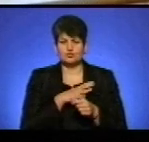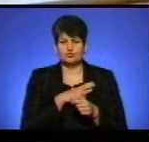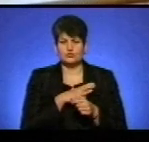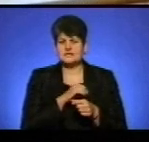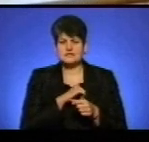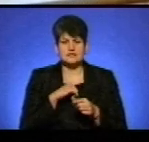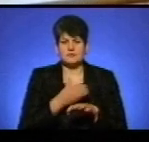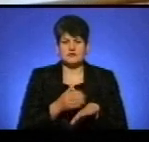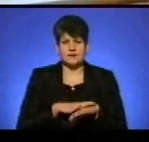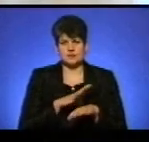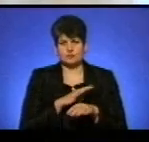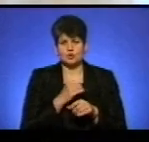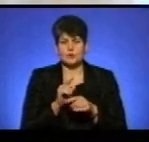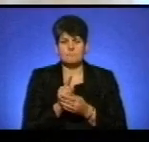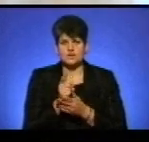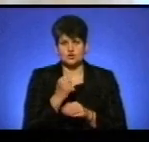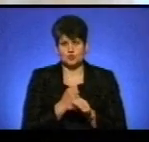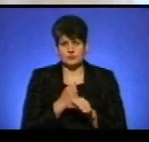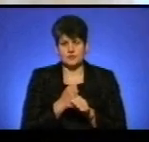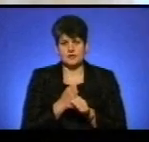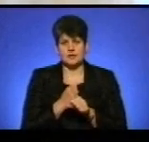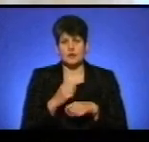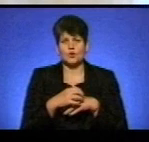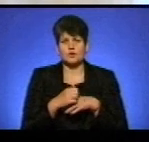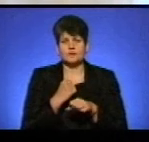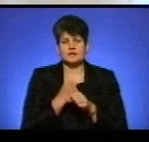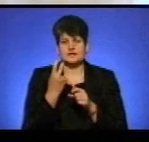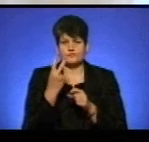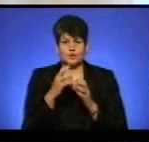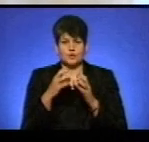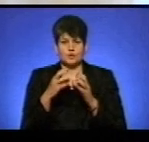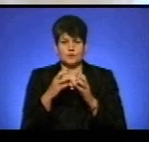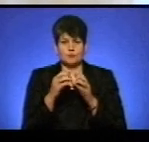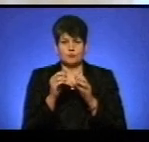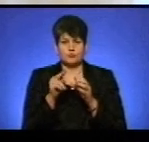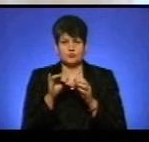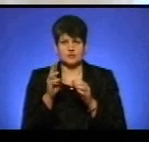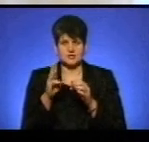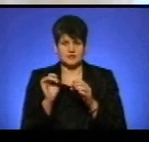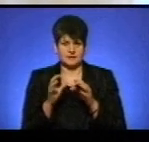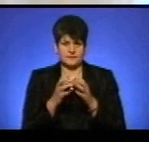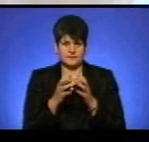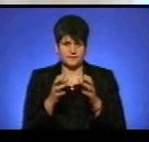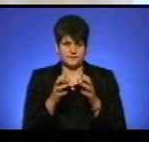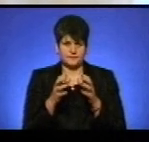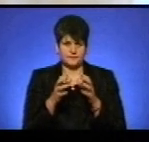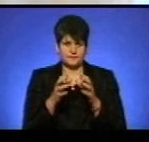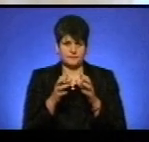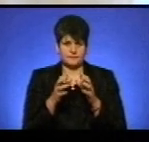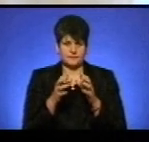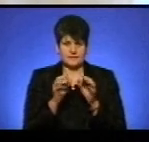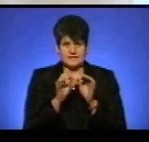найважче це було мишки робити. «Котика робила з двох пушків. Я розпушувала такий, як це сказати,